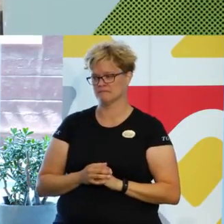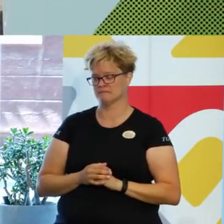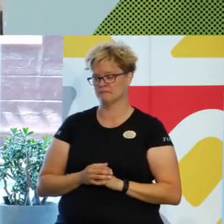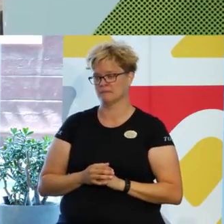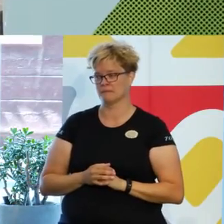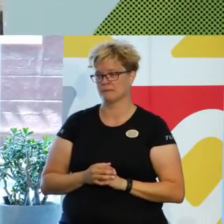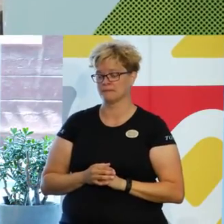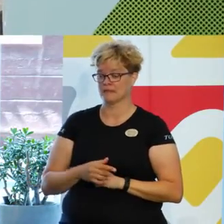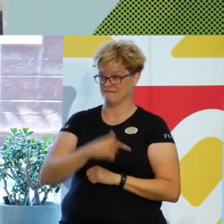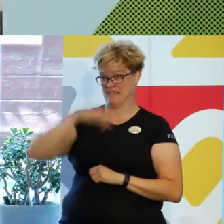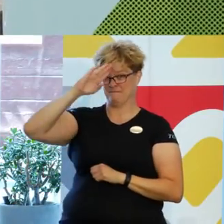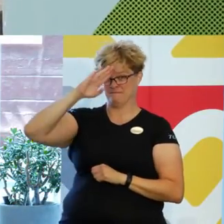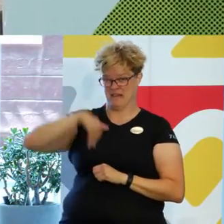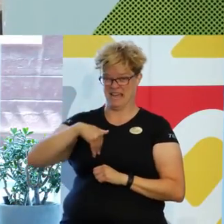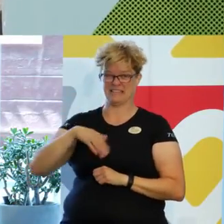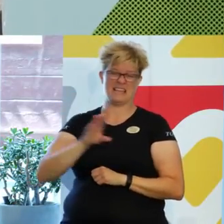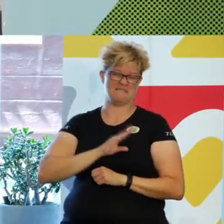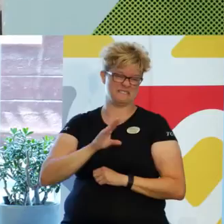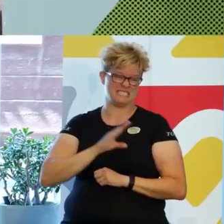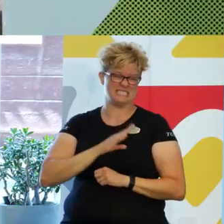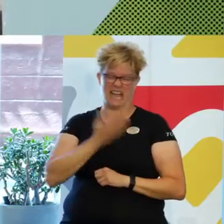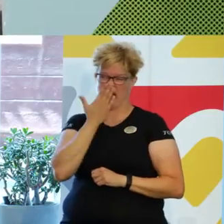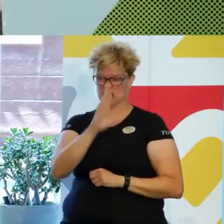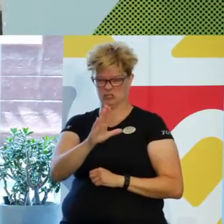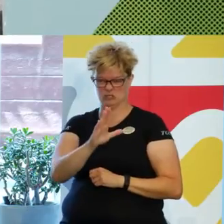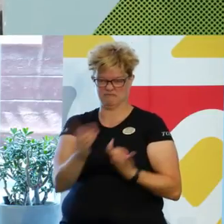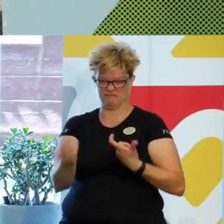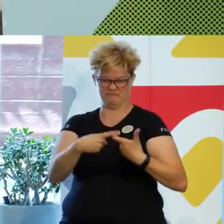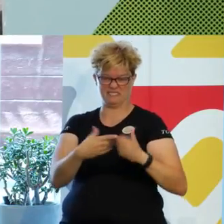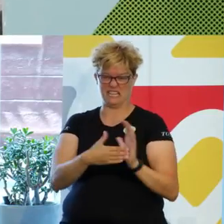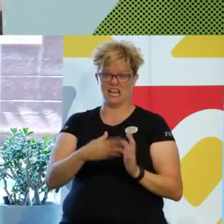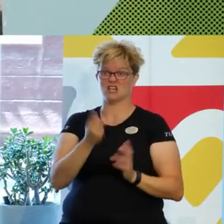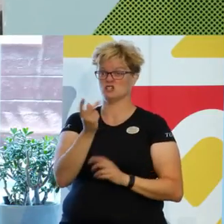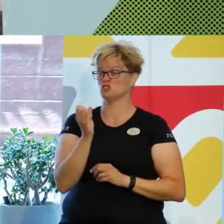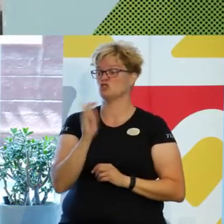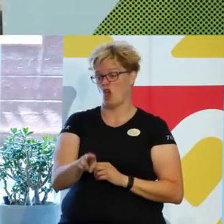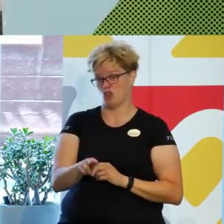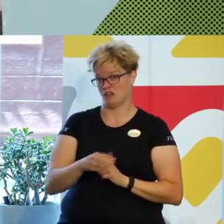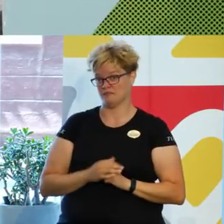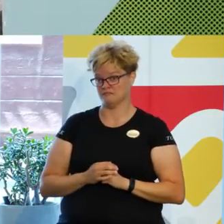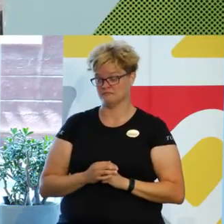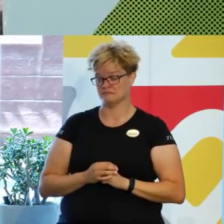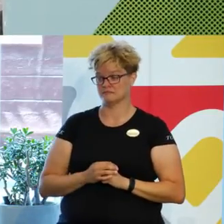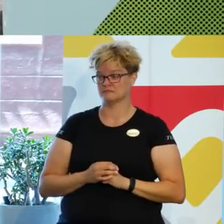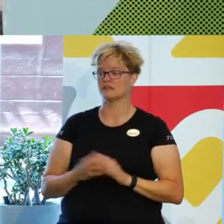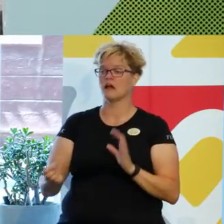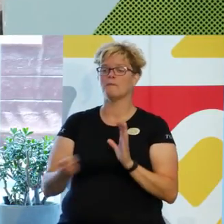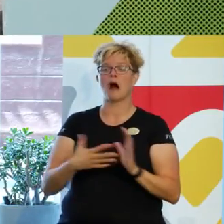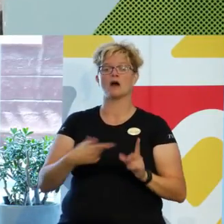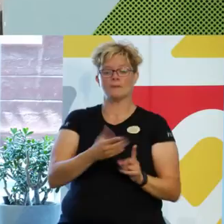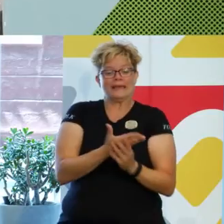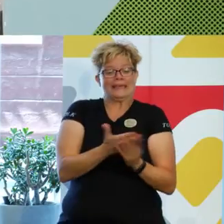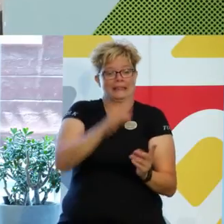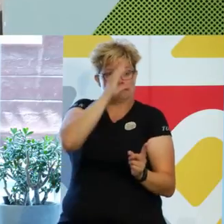Vi vet om att det finns attityder som är kopplade till kön som ger icke-män